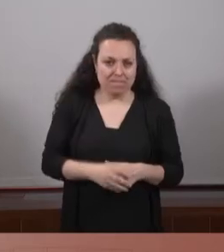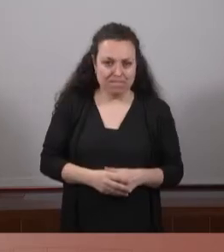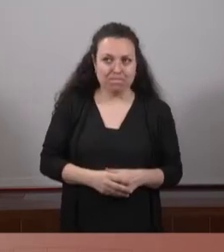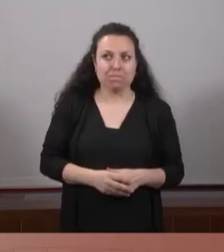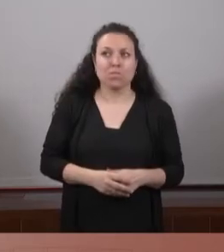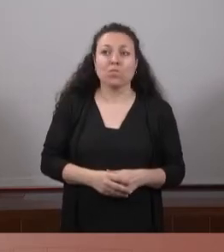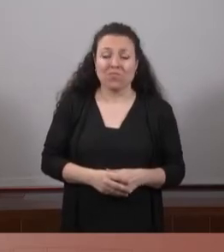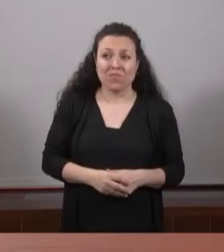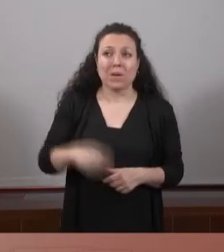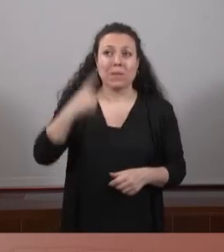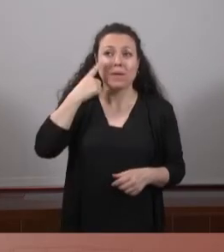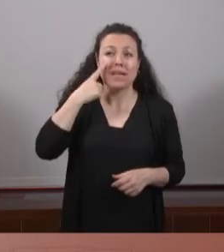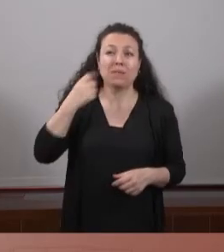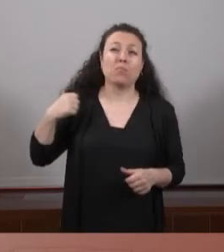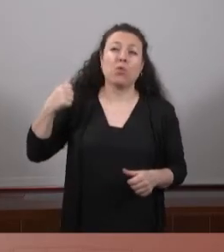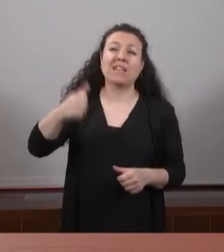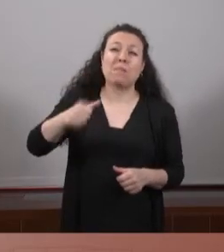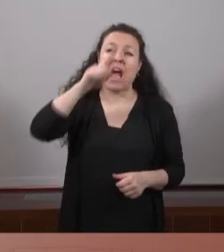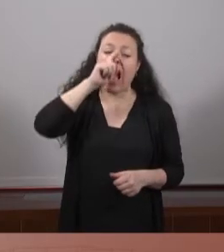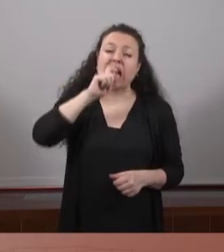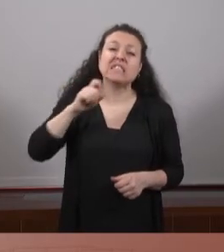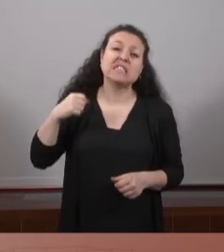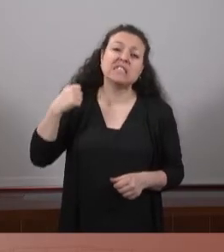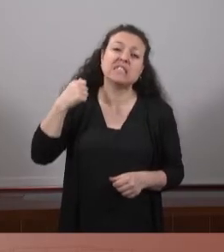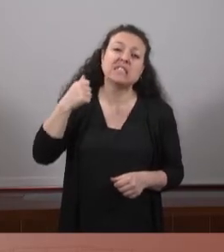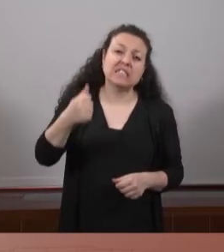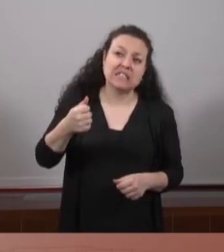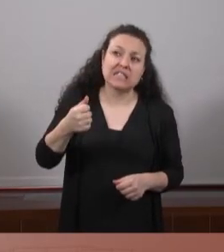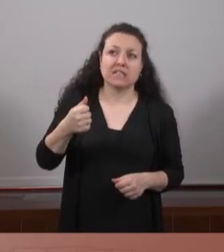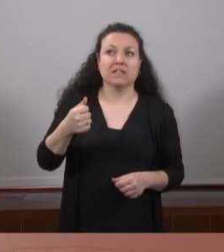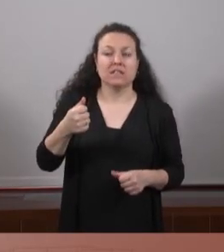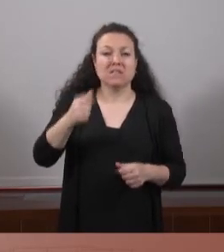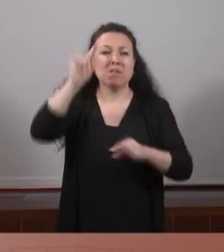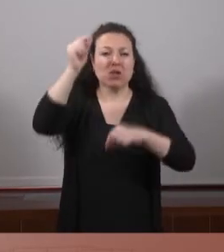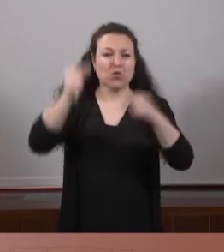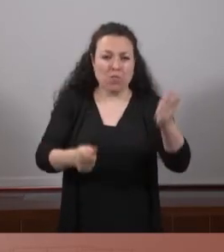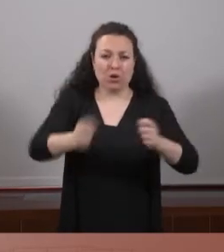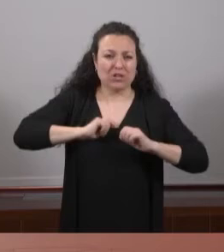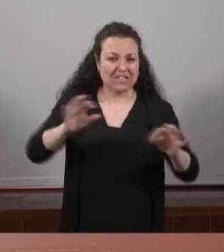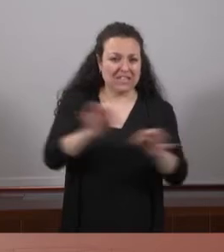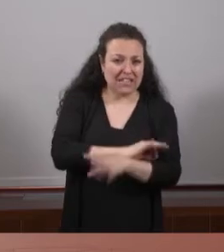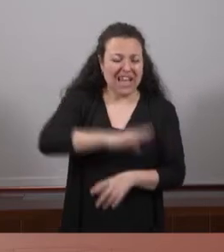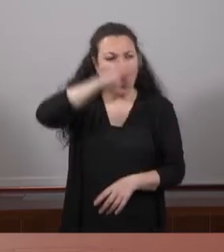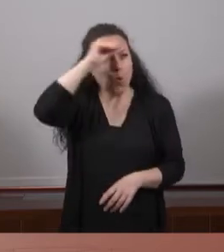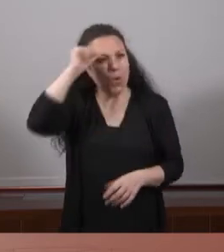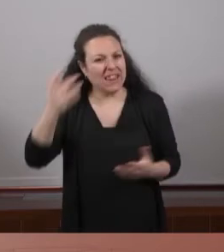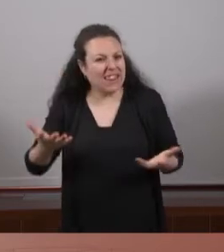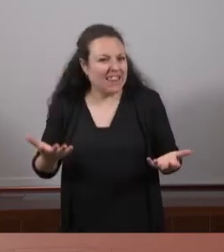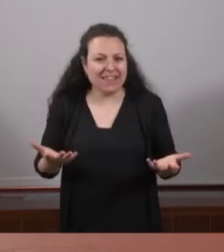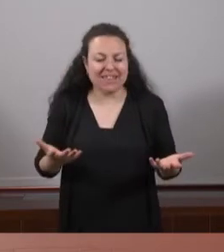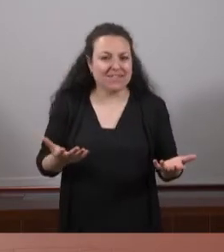Sí, miri, portem anys d'infradotació pressupostària, anys d'oblit, d'abandonament,